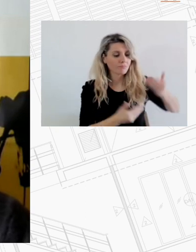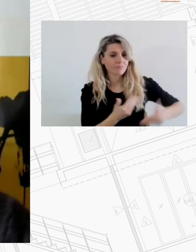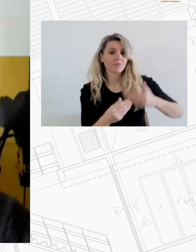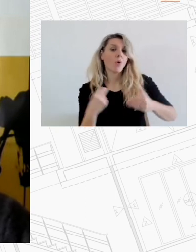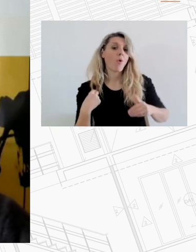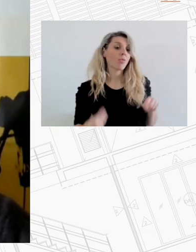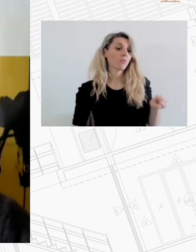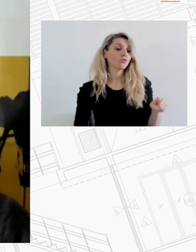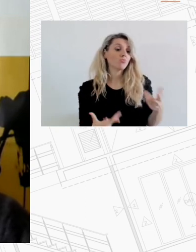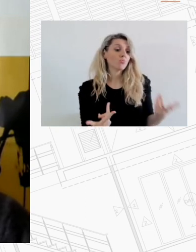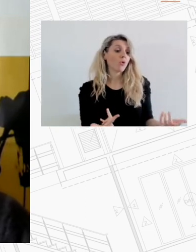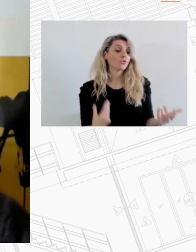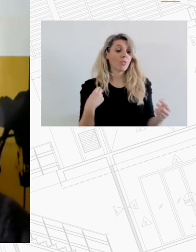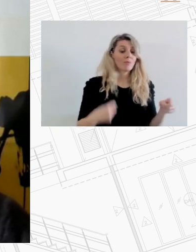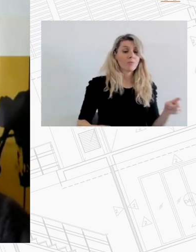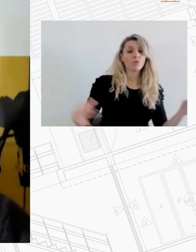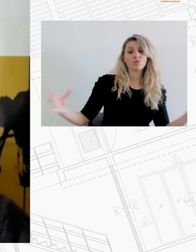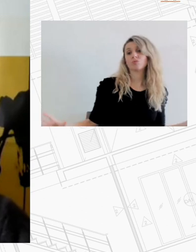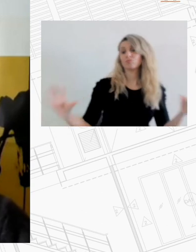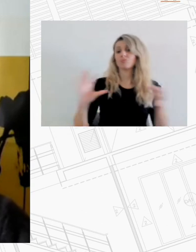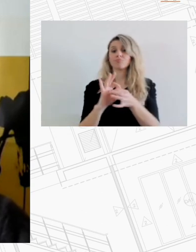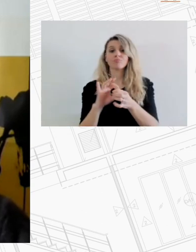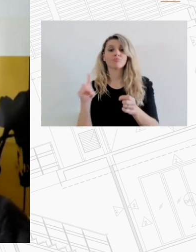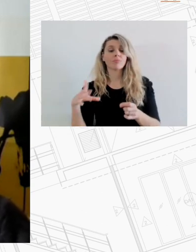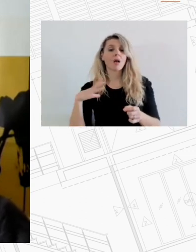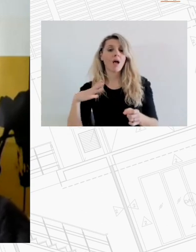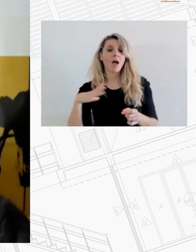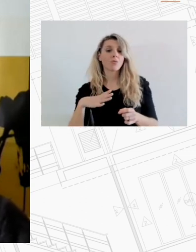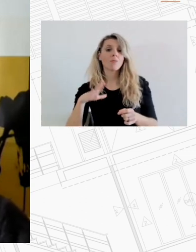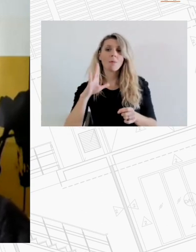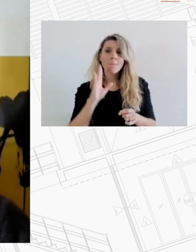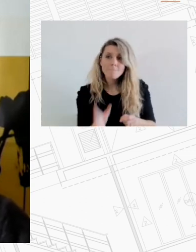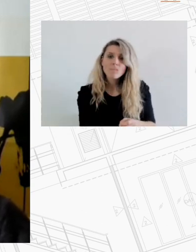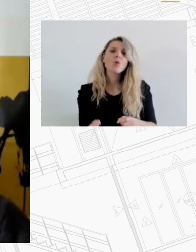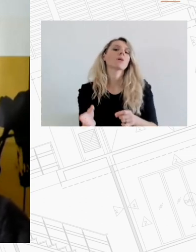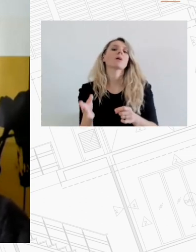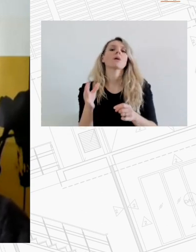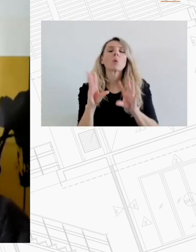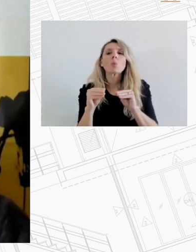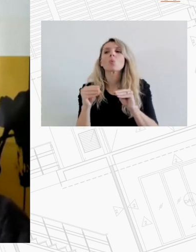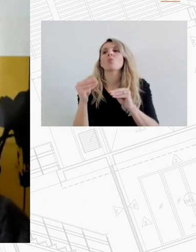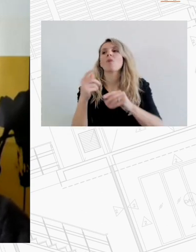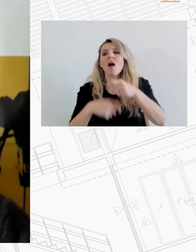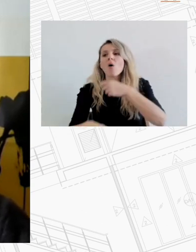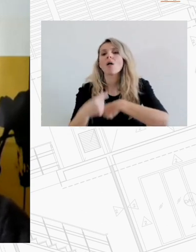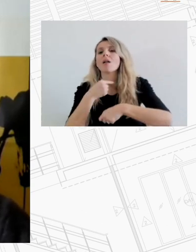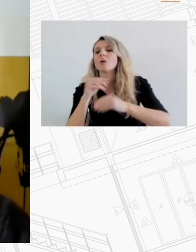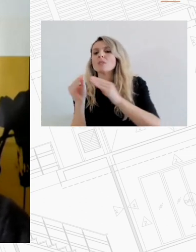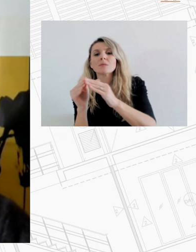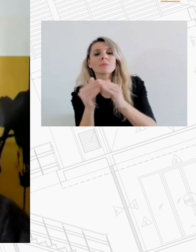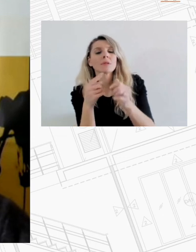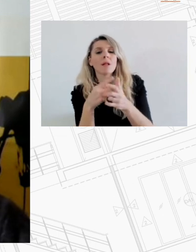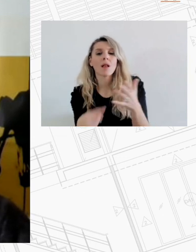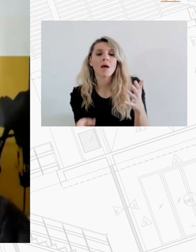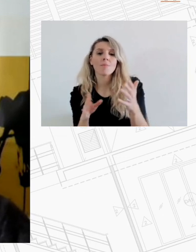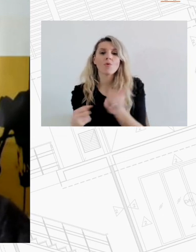πώς να συνεργαστούν με αυτούς που μπορούν να κάνουν πράγματος προς τη ρύθμιση της αγοράς και τα ενημέρους ζητήματα που τέθηκαν στην ερώτηση διότι για